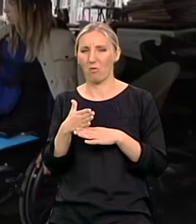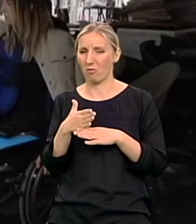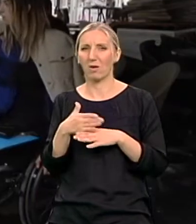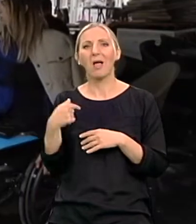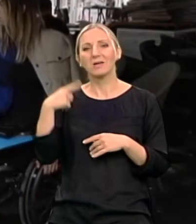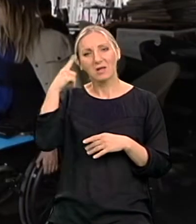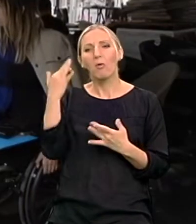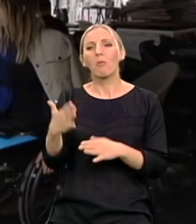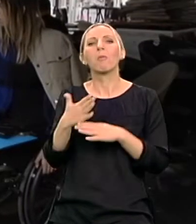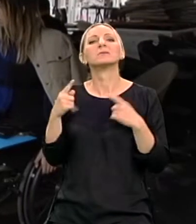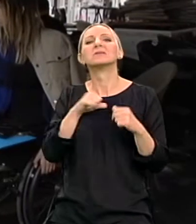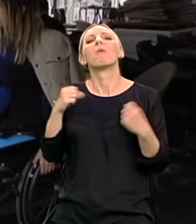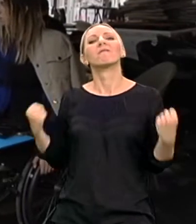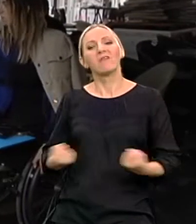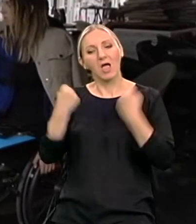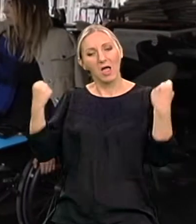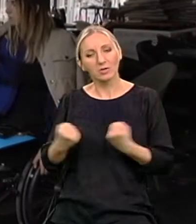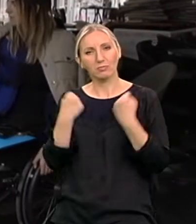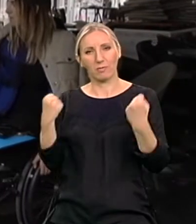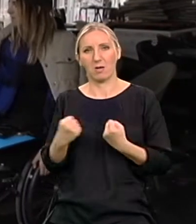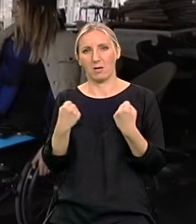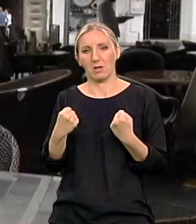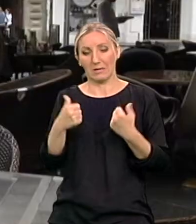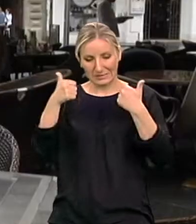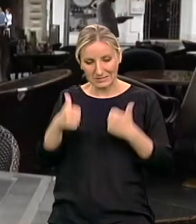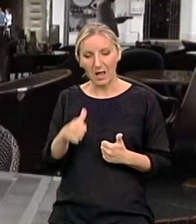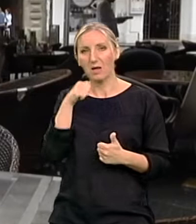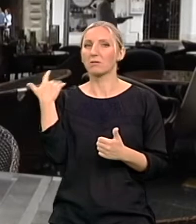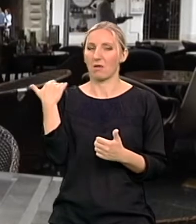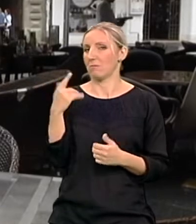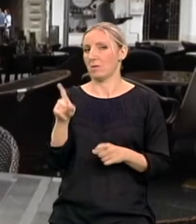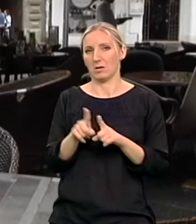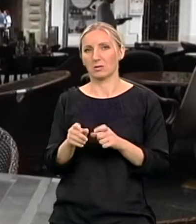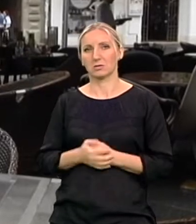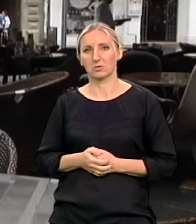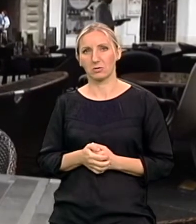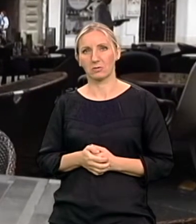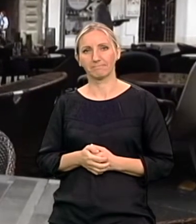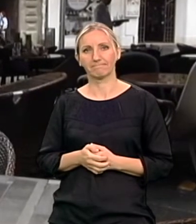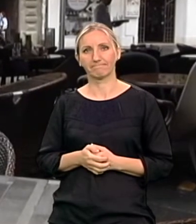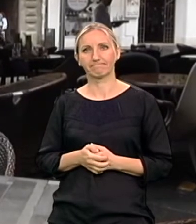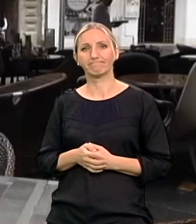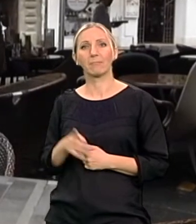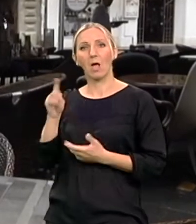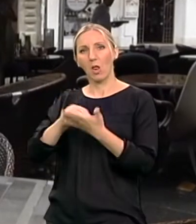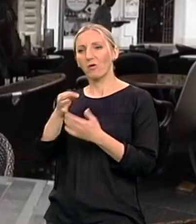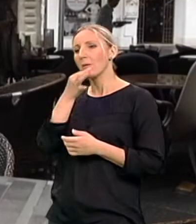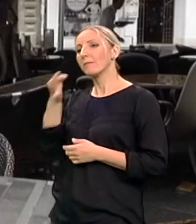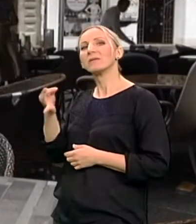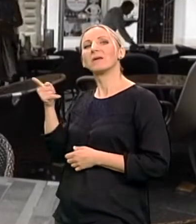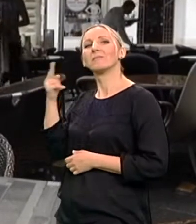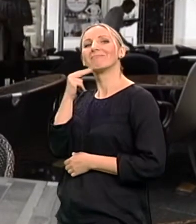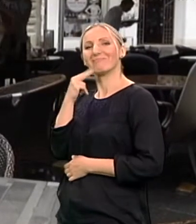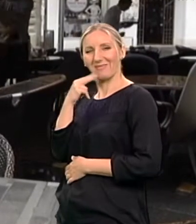mi je doprinilo samo vežbanje i godinama nakon toga i sada. Da li si si ti svestan toga da si ti jedan od redkih muškaraca